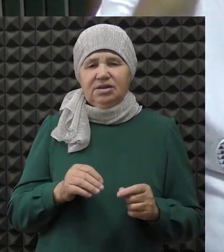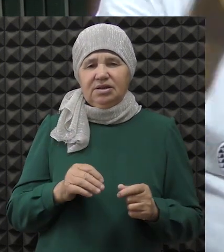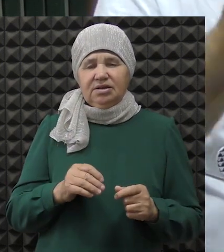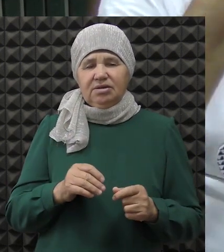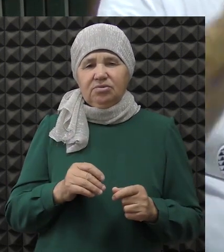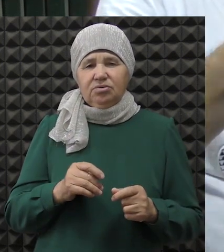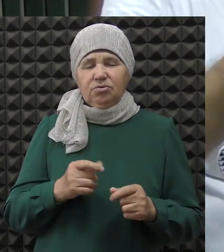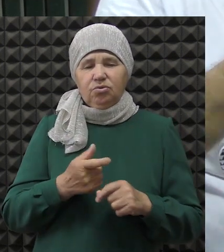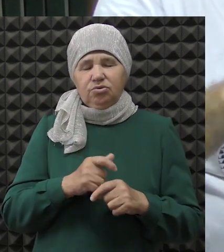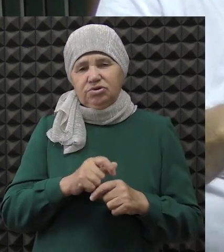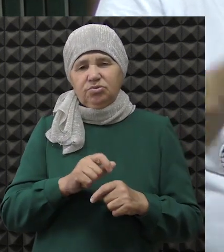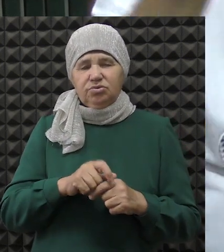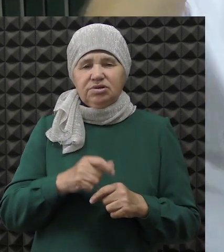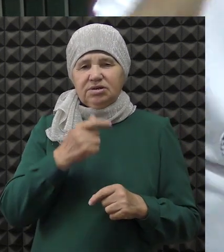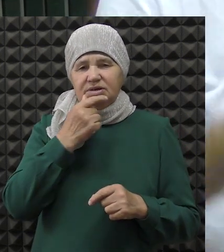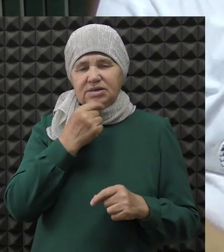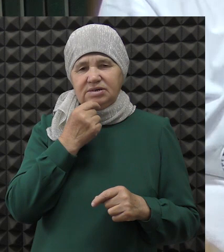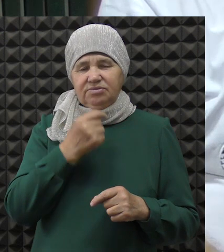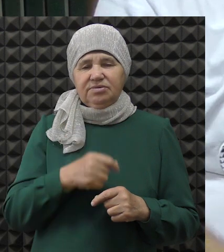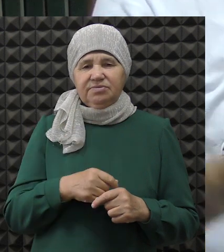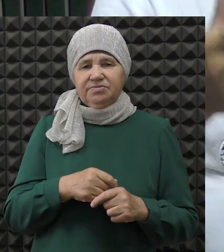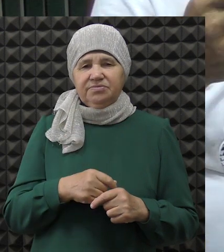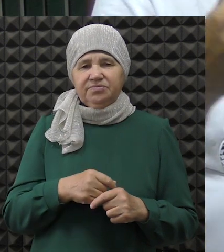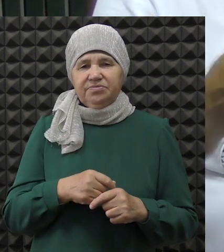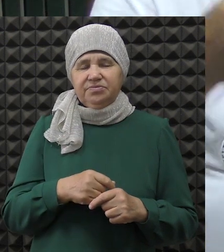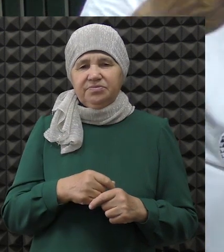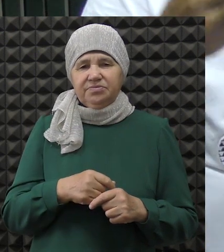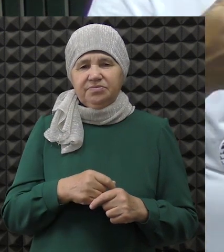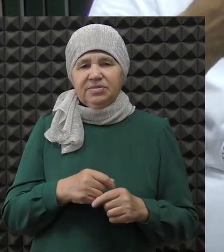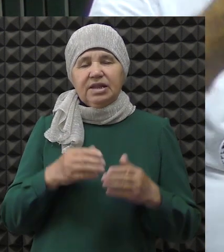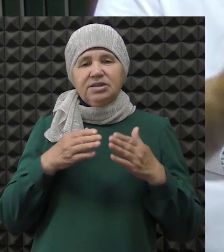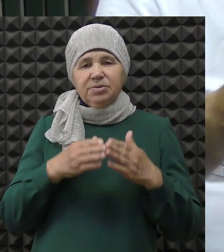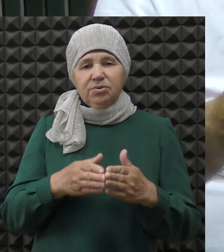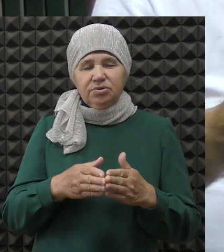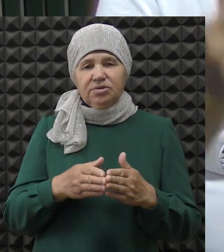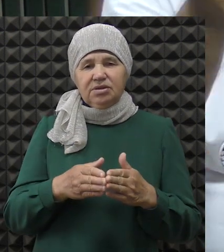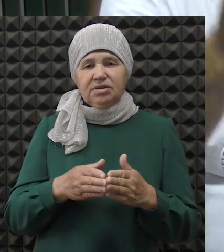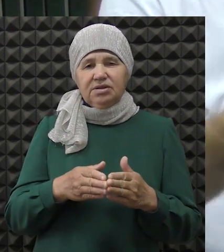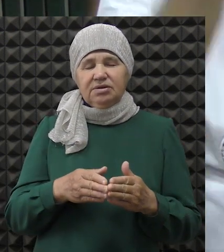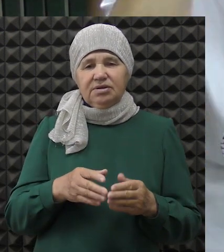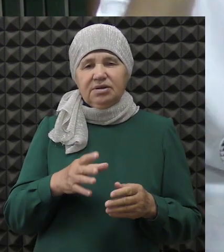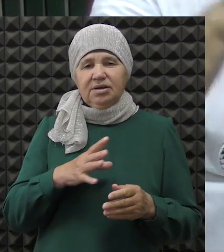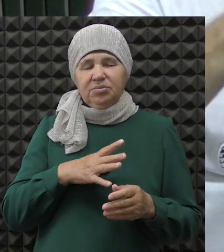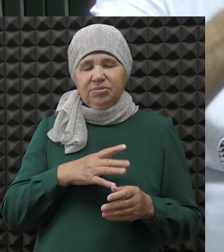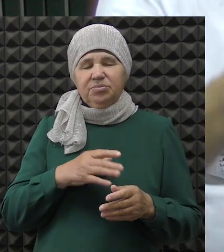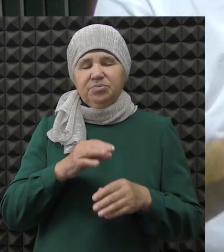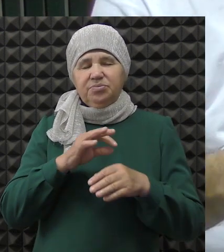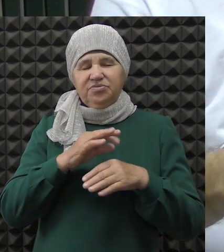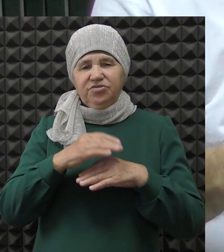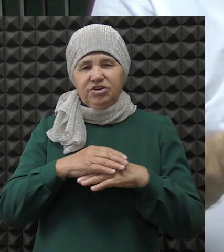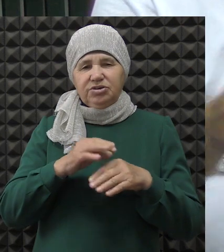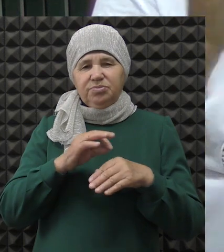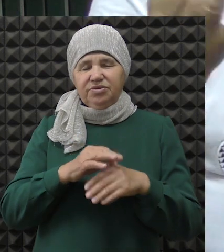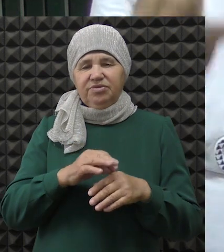убрать, понравился осень. Да, теплоходы. Весер мы провели.